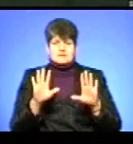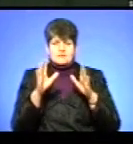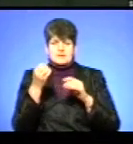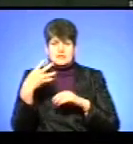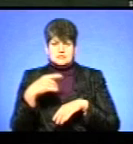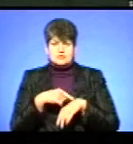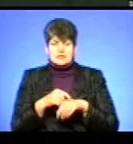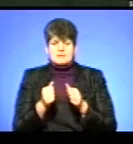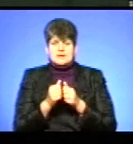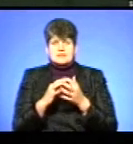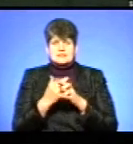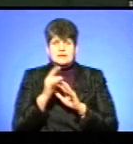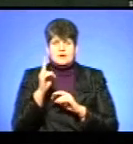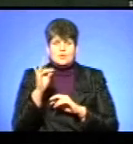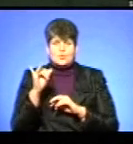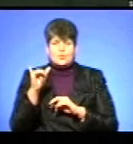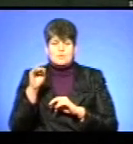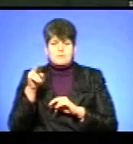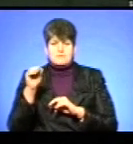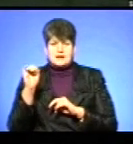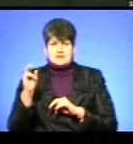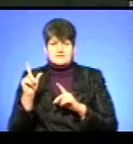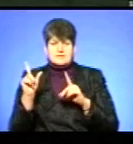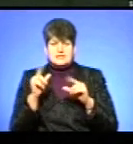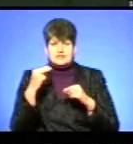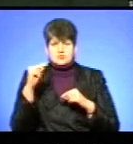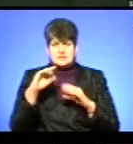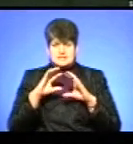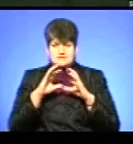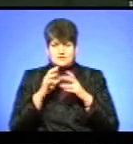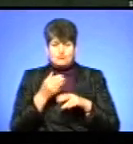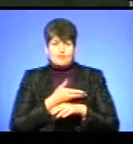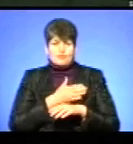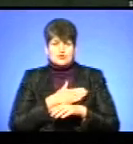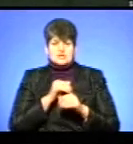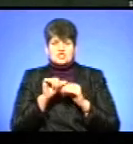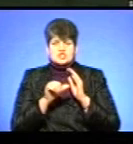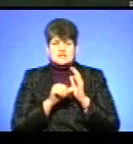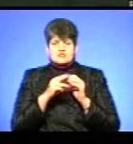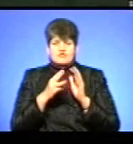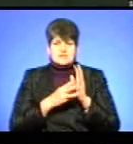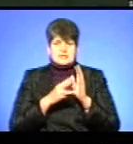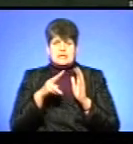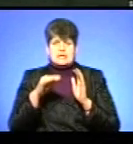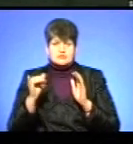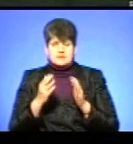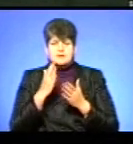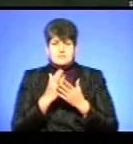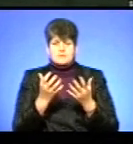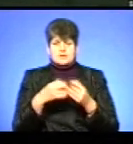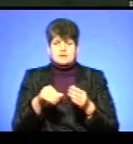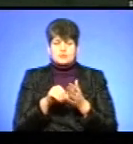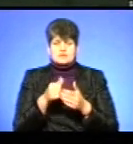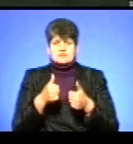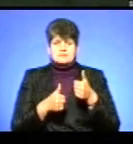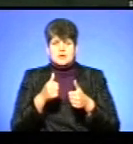годині біля села Крупецера Девилівського району. Він їхав на чемпіонат світу до Польщі, де 16-18 листопада мав взяти участь